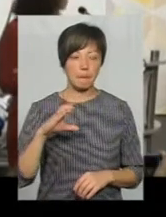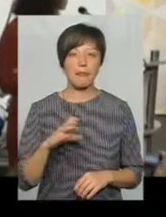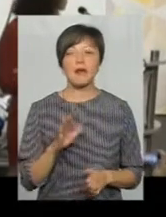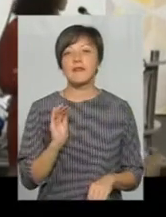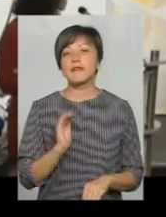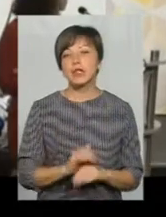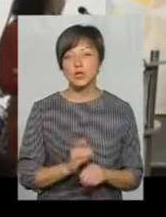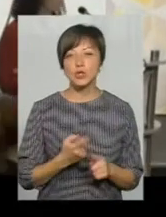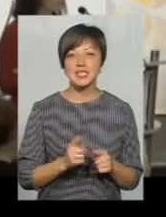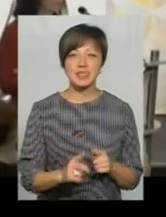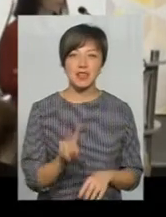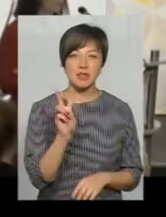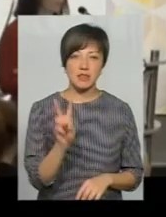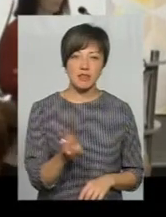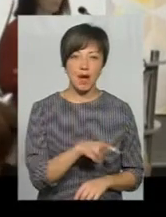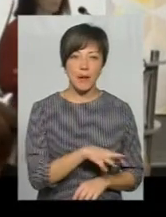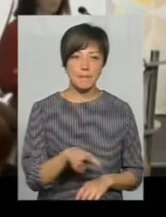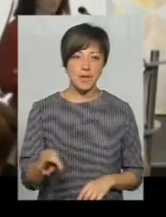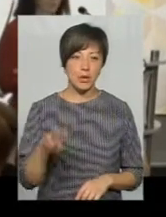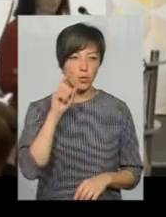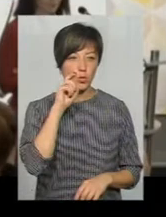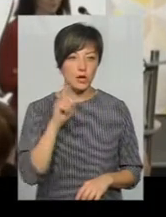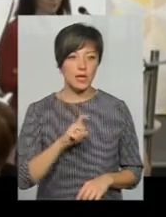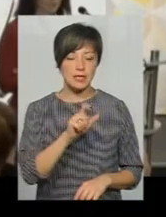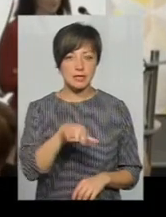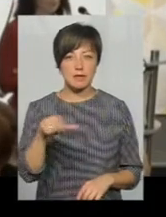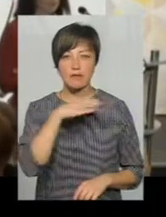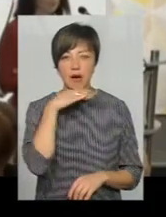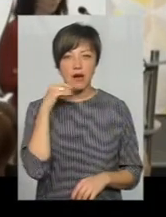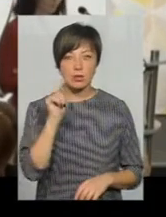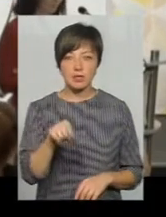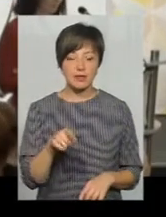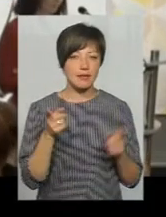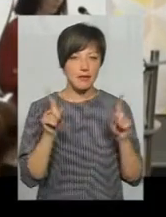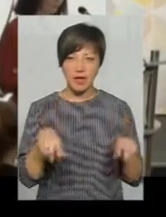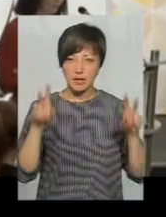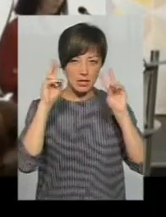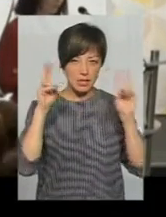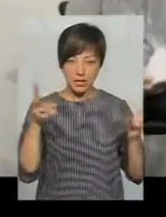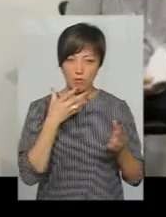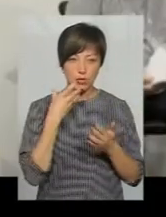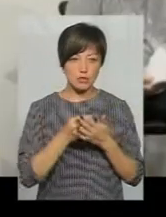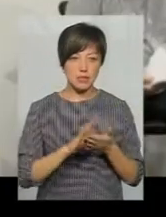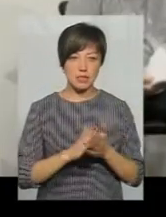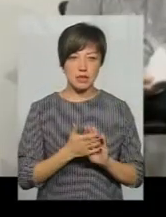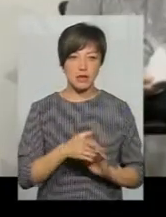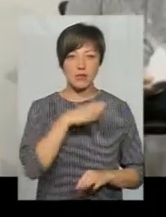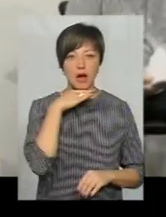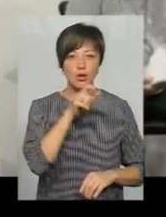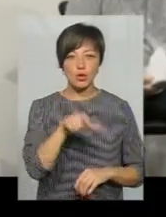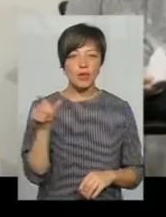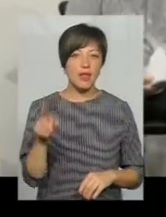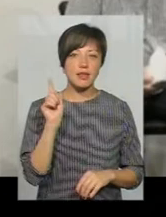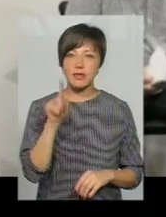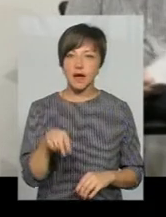Фактично це 2 мільйони українців. Багато з них навіть не знають про свій статус. Багато людей навіть не